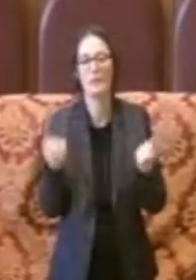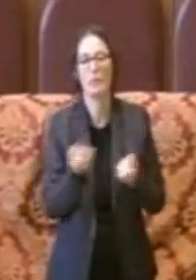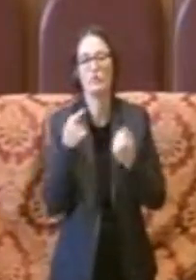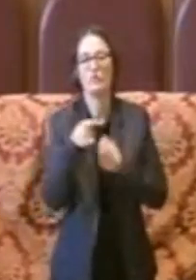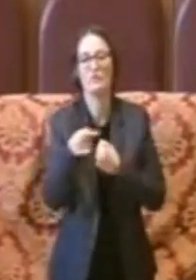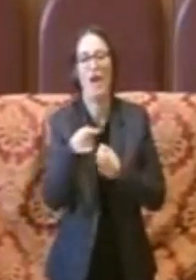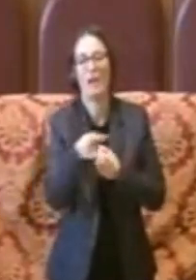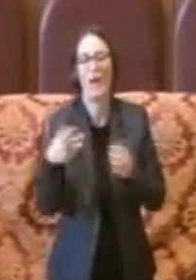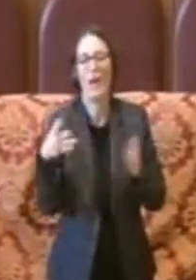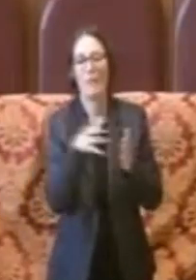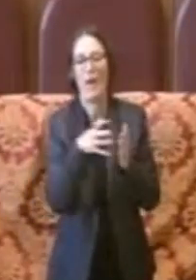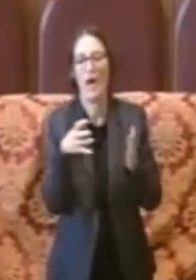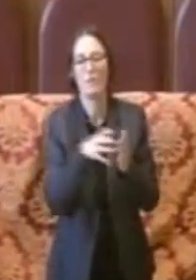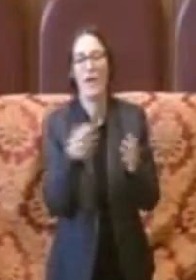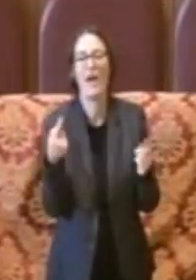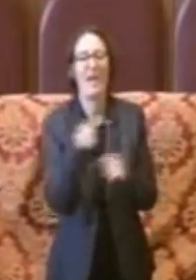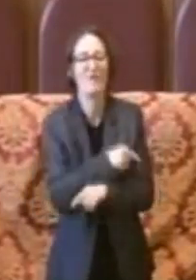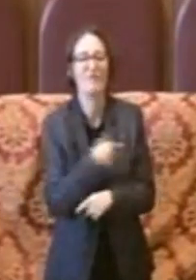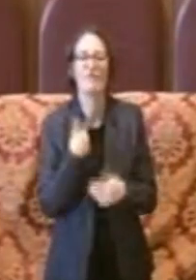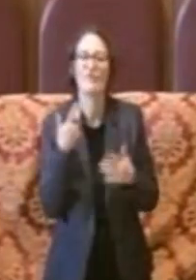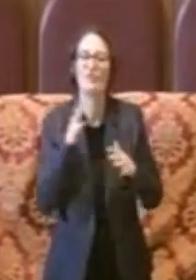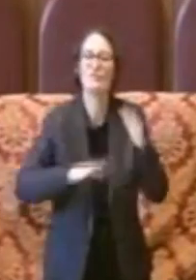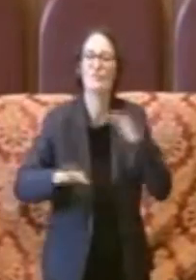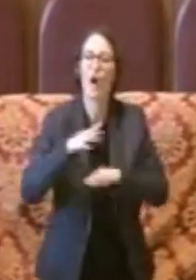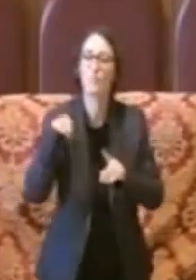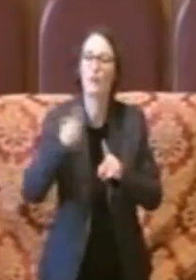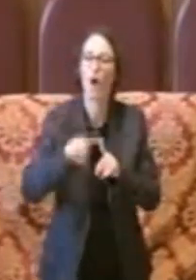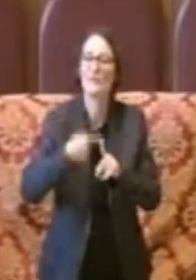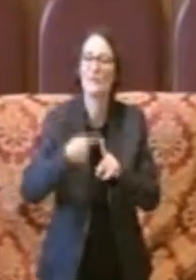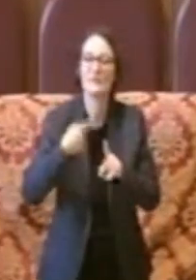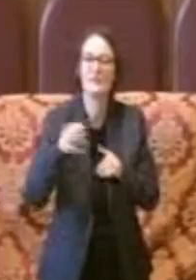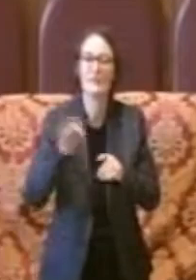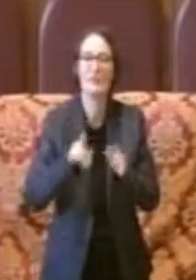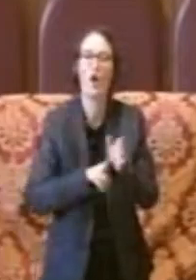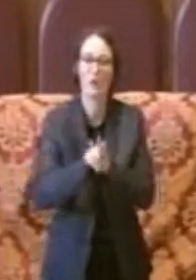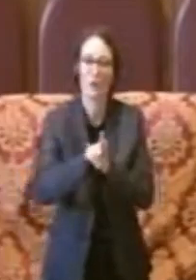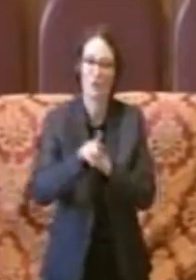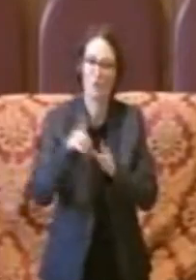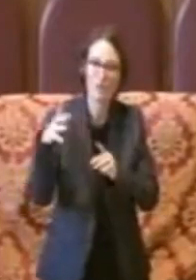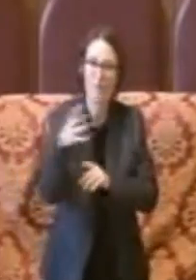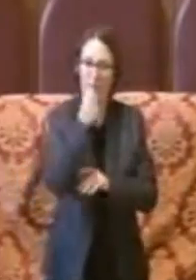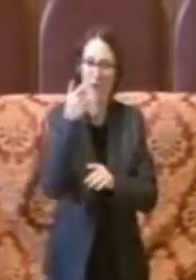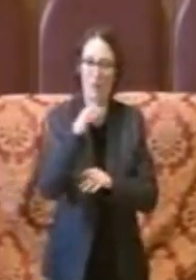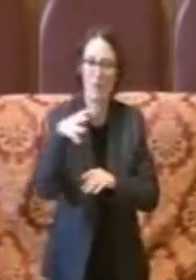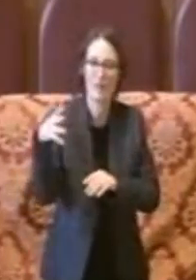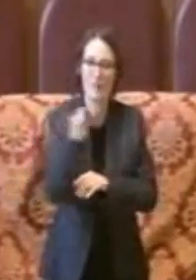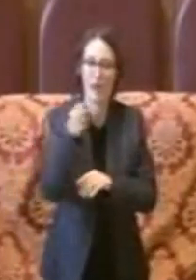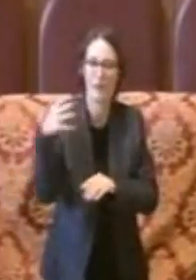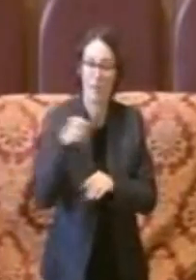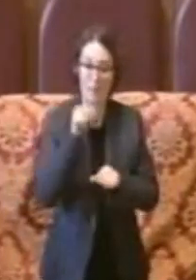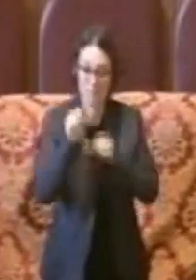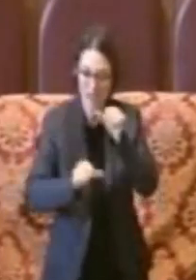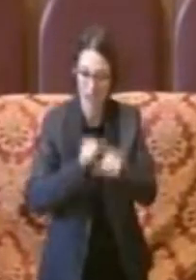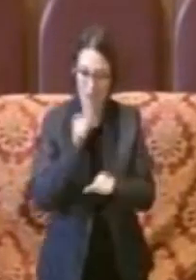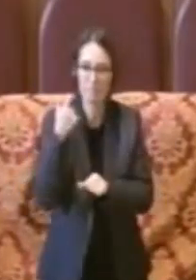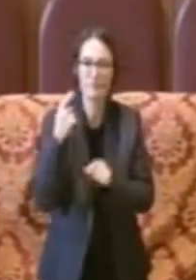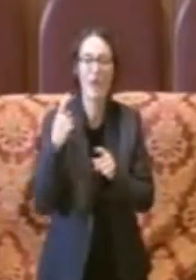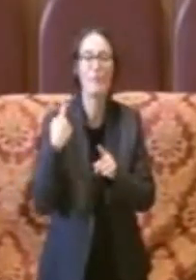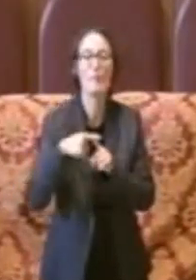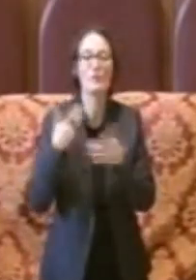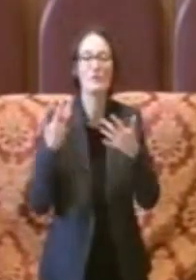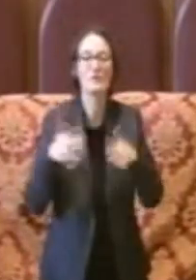che le numerose notizie positive di risultati raggiunti e di cambiamenti effettuati che in realtà questa